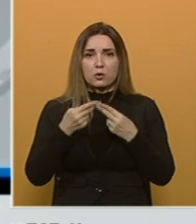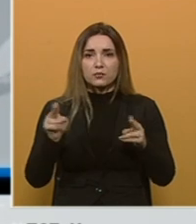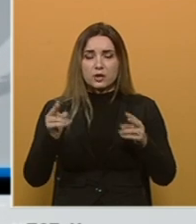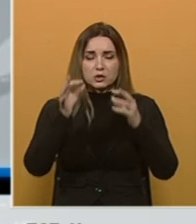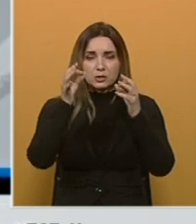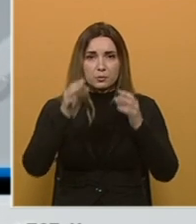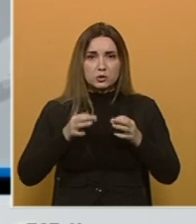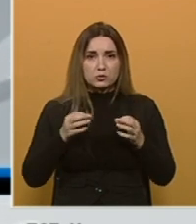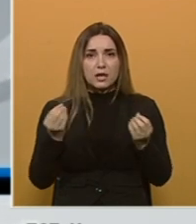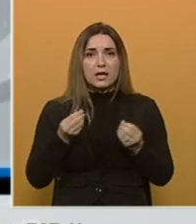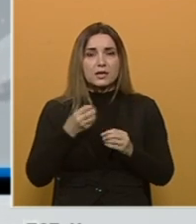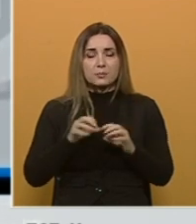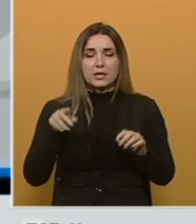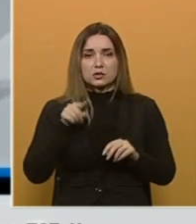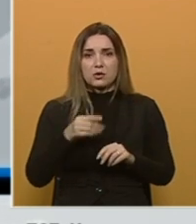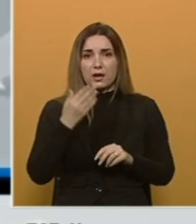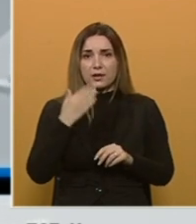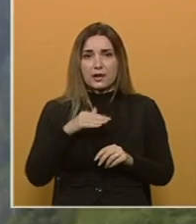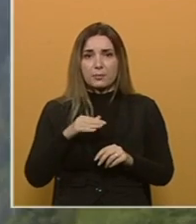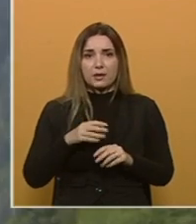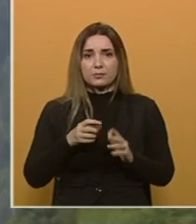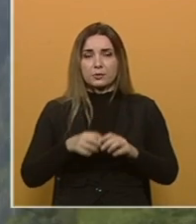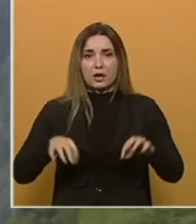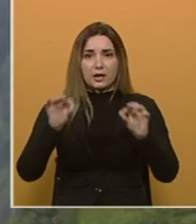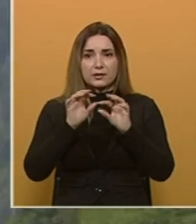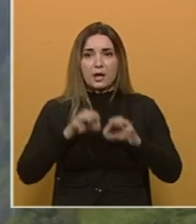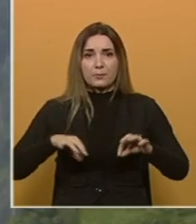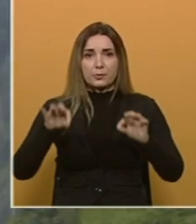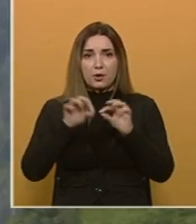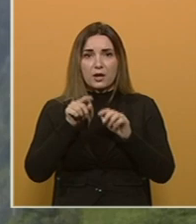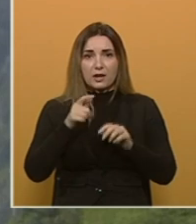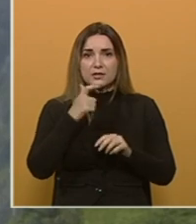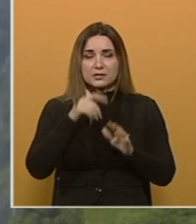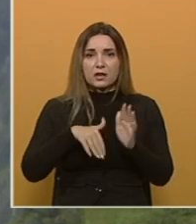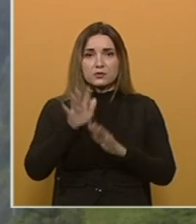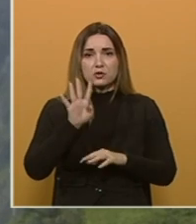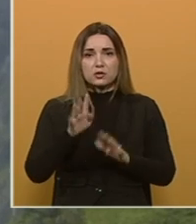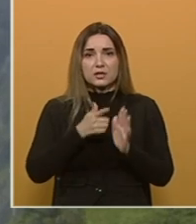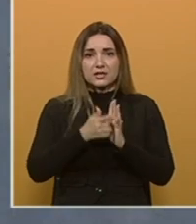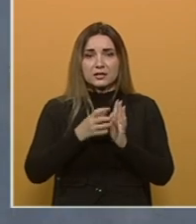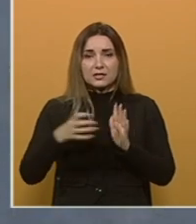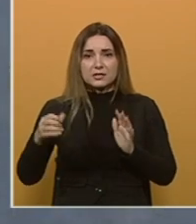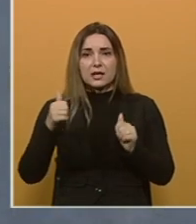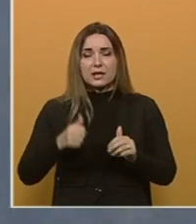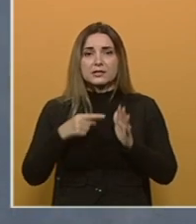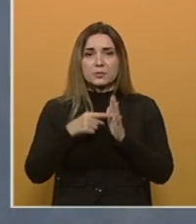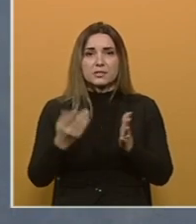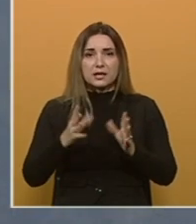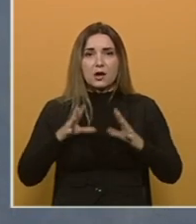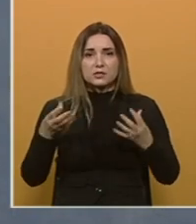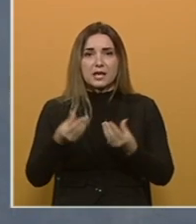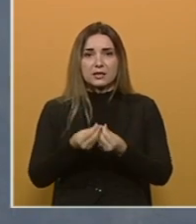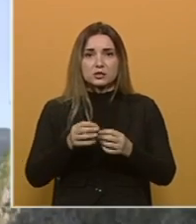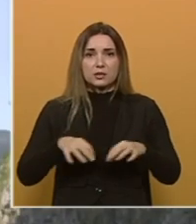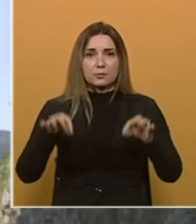i poštuje, jer bez toga nema projekata. Projekat Gornja Drina star je više od četiri decenije. Danas se predstavlja kao zajednički